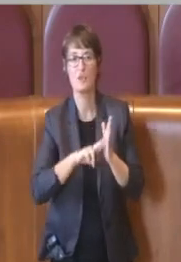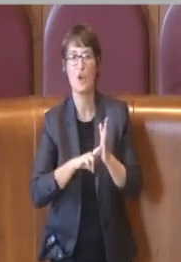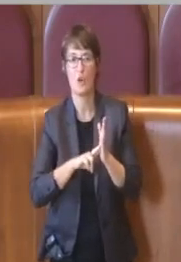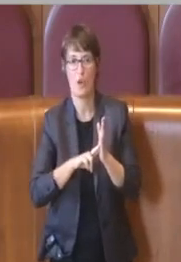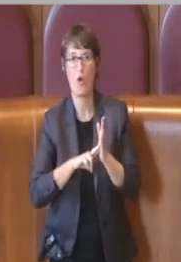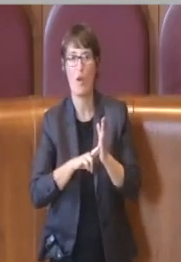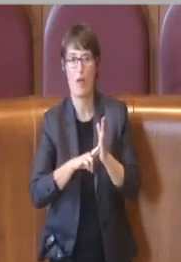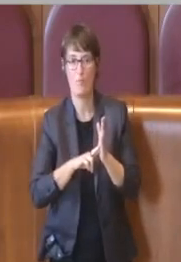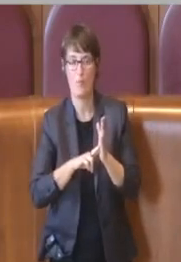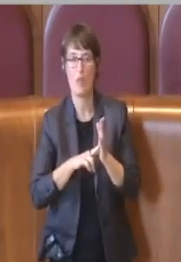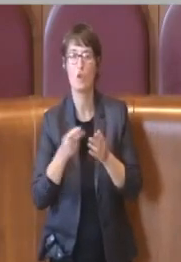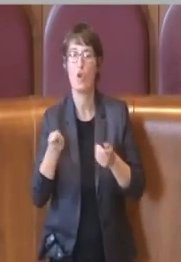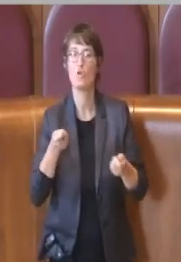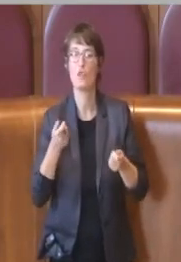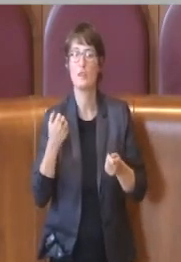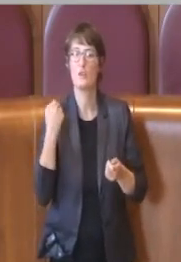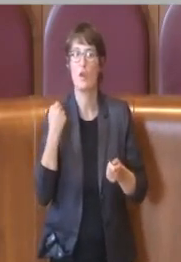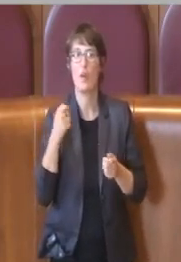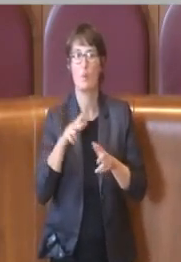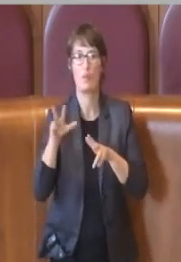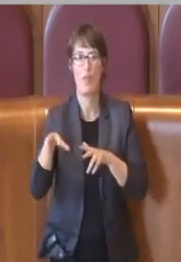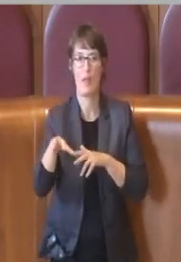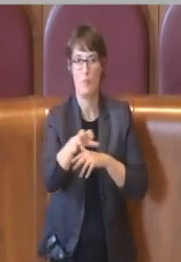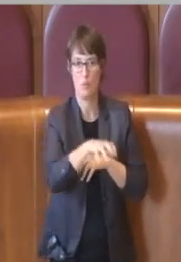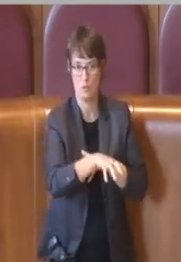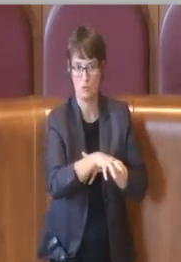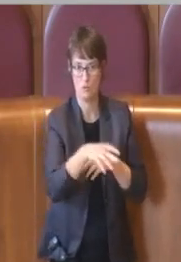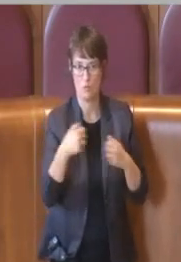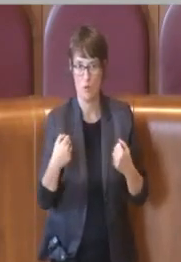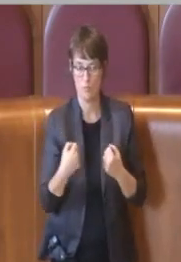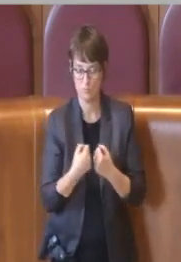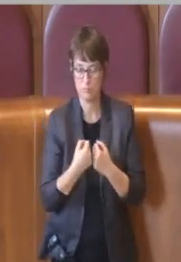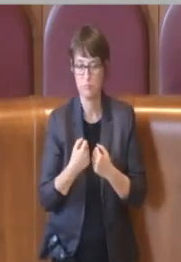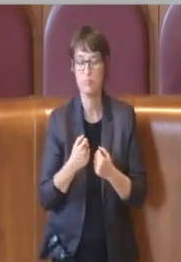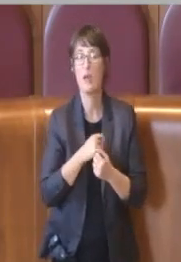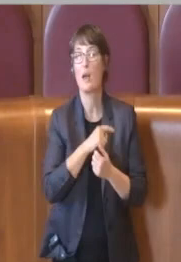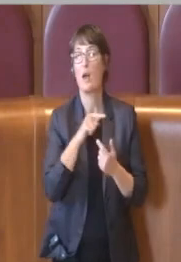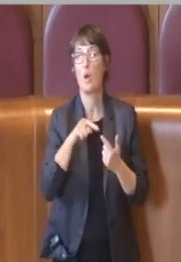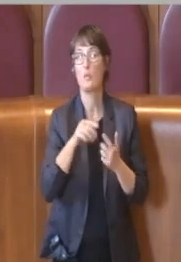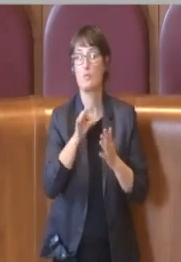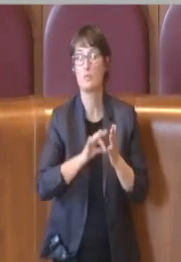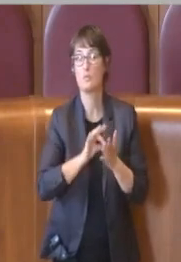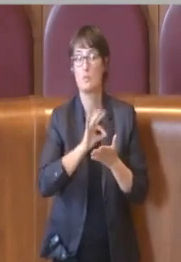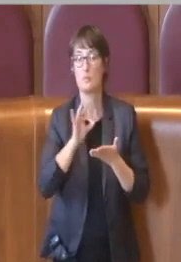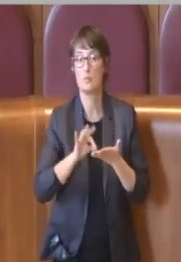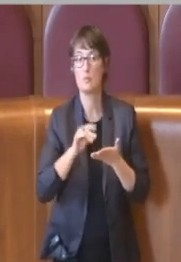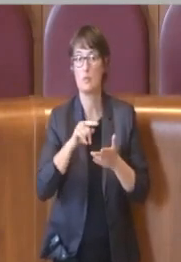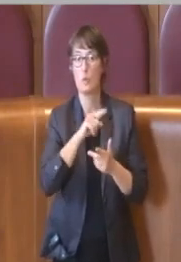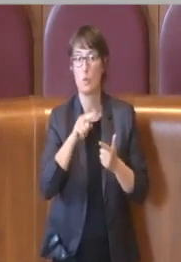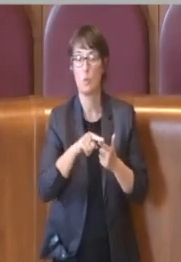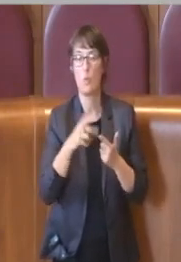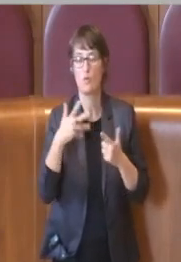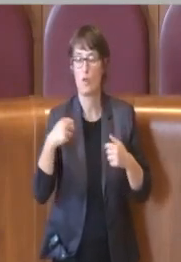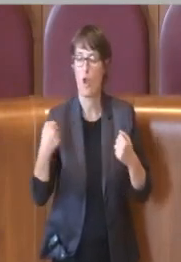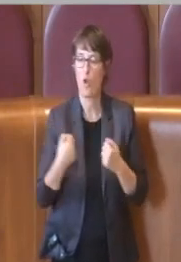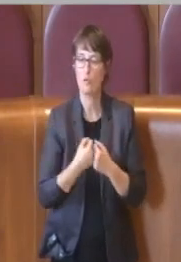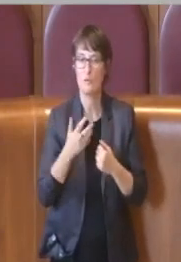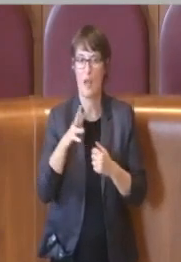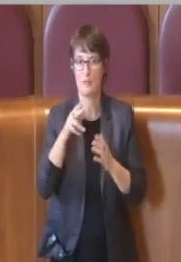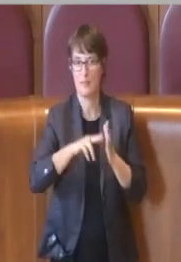che le procedure di evidenza pubblica vengano effettuate dal Dipartimento competente appunto quello sviluppo economico, quindi